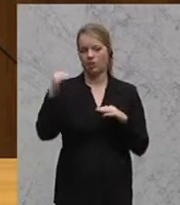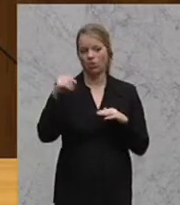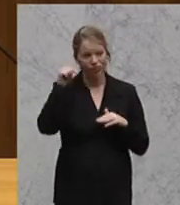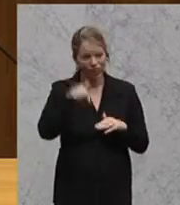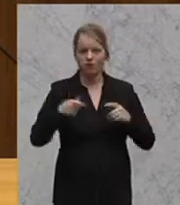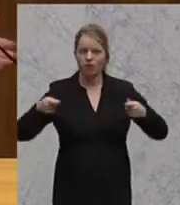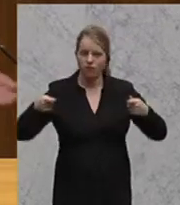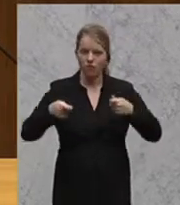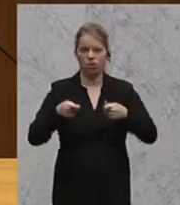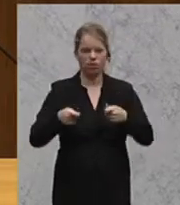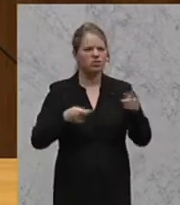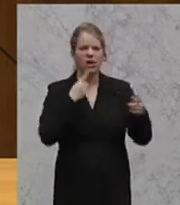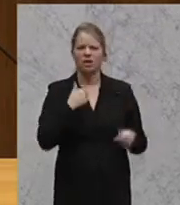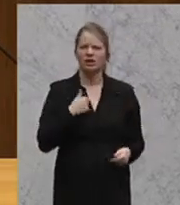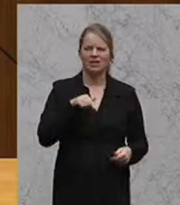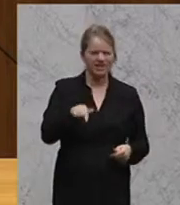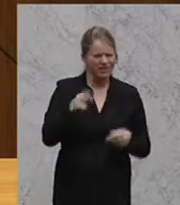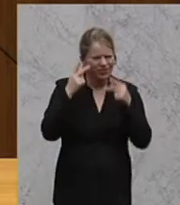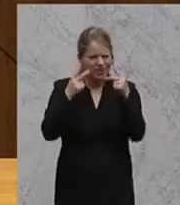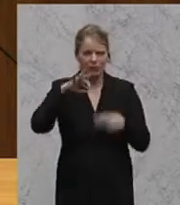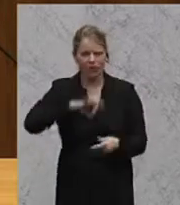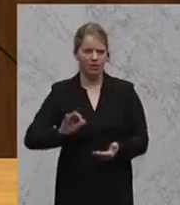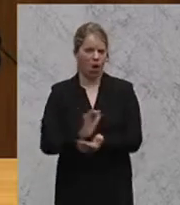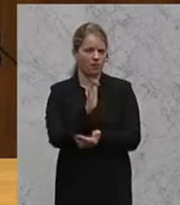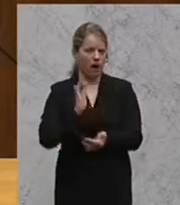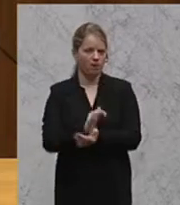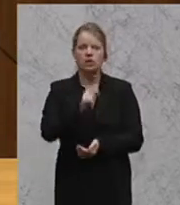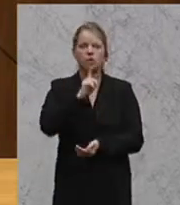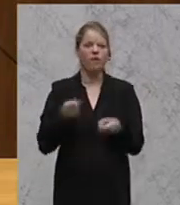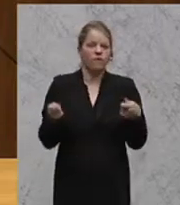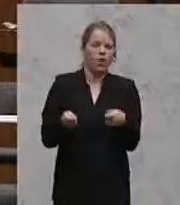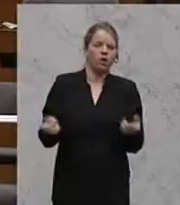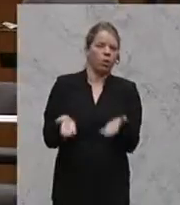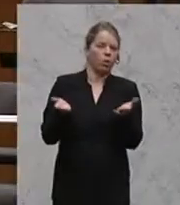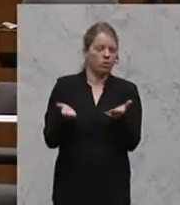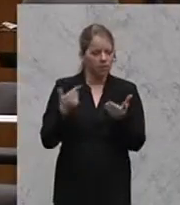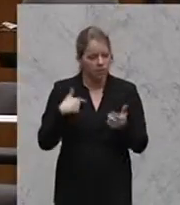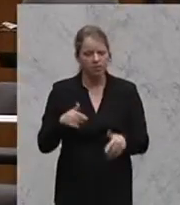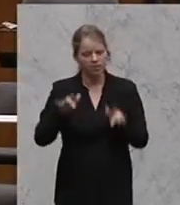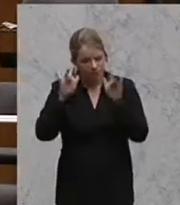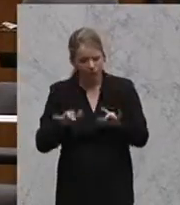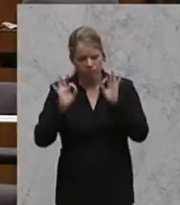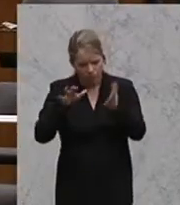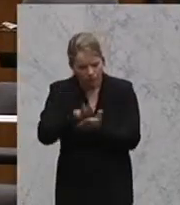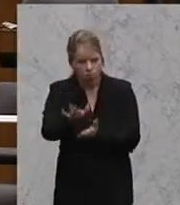ist Förderungen abzutun, das sind in Wirklichkeit wichtige Pflichtaufgaben, die mit diesen Ermessensausgaben gefördert werden.